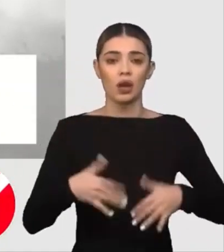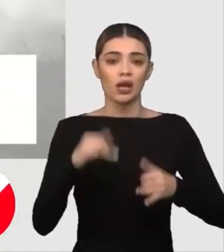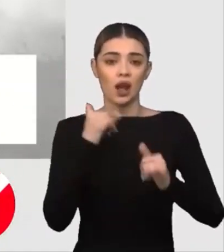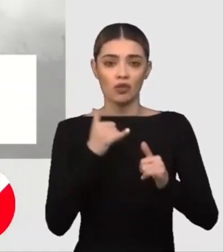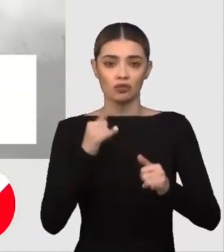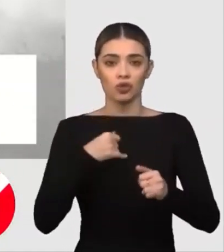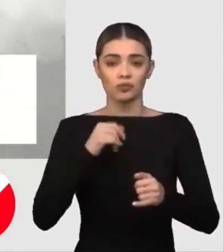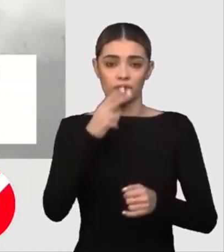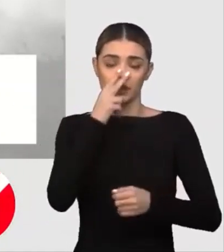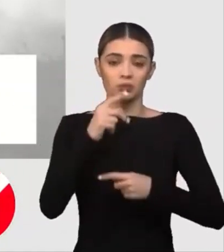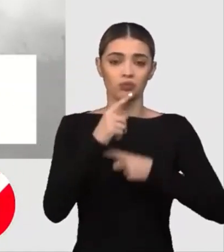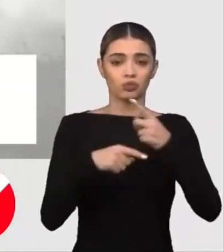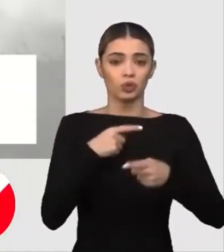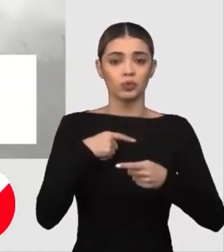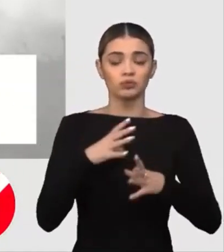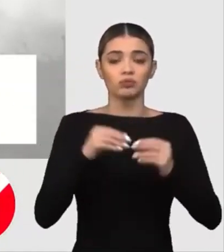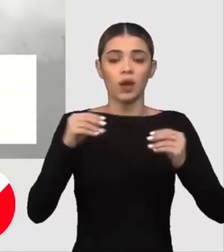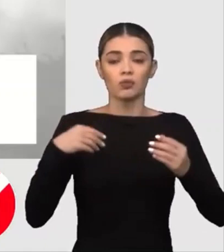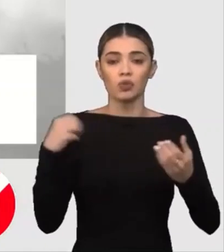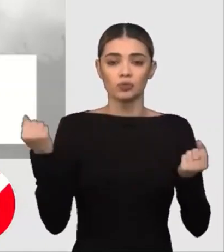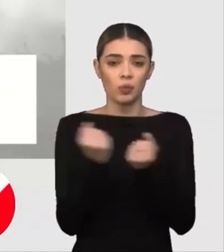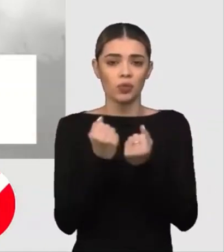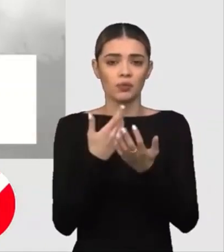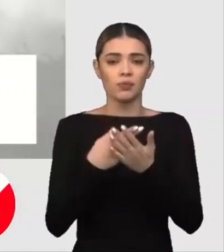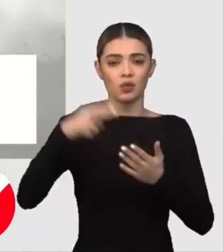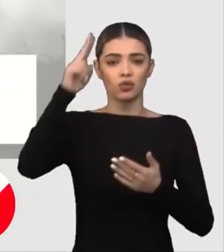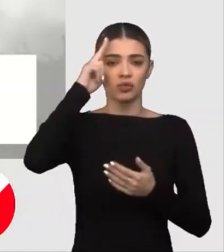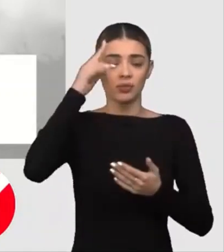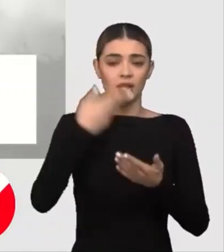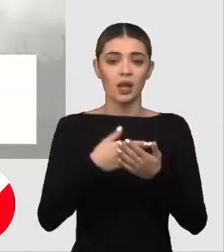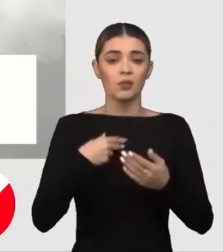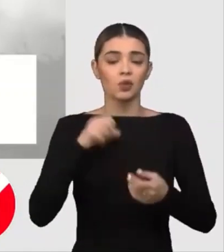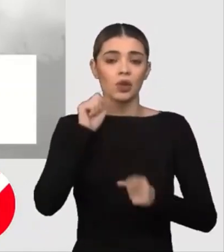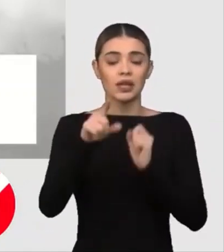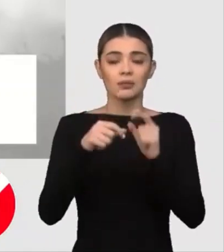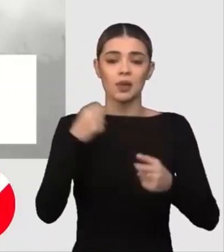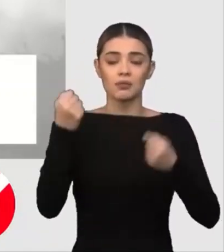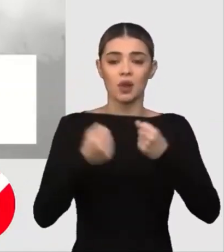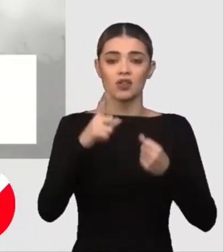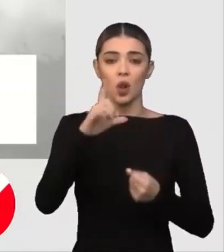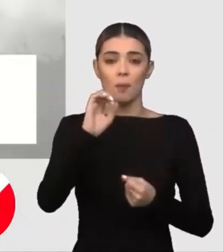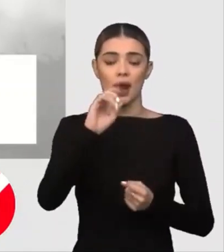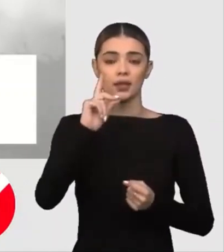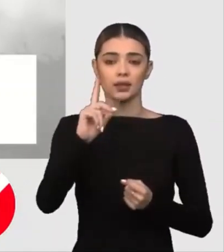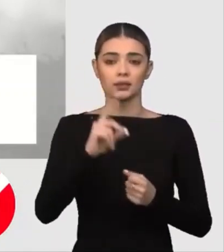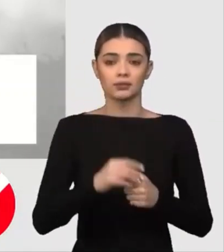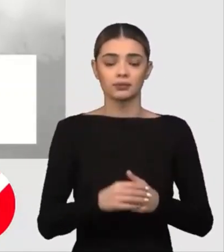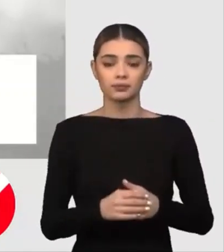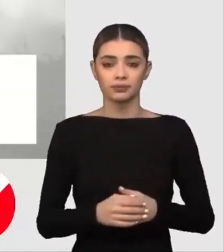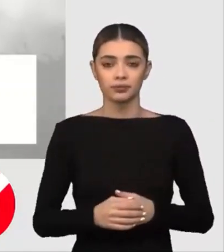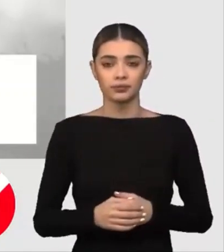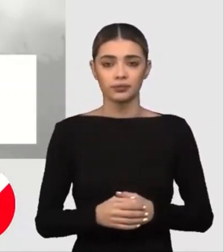Ucrainei. Asta se întâmplă în timp ce cresc presiunile asupra Germaniei pentru furnizarea tankurilor Leopard.